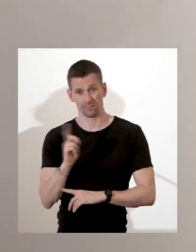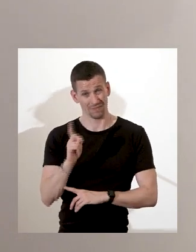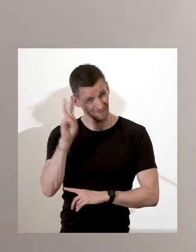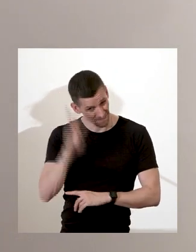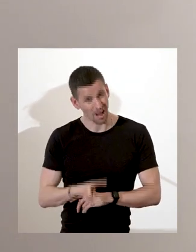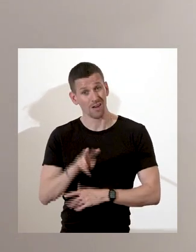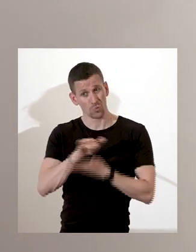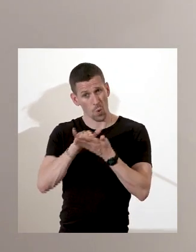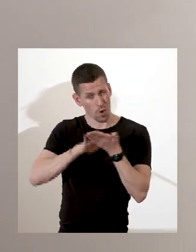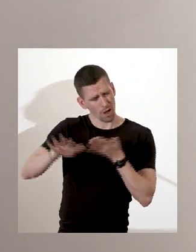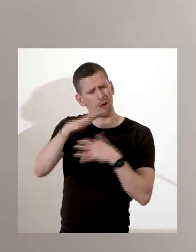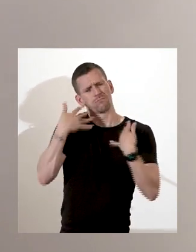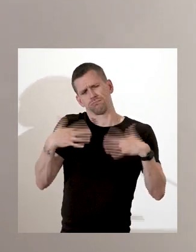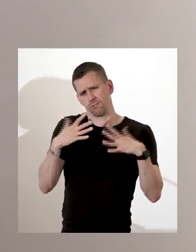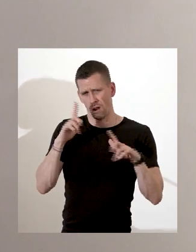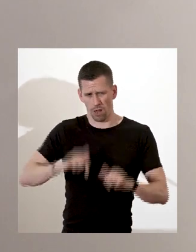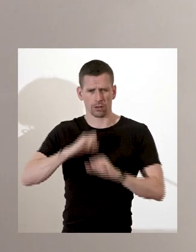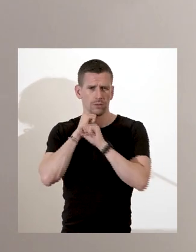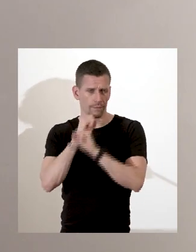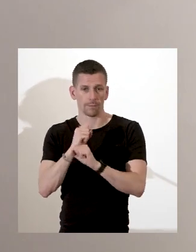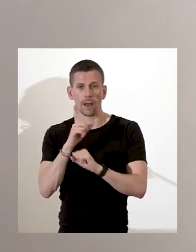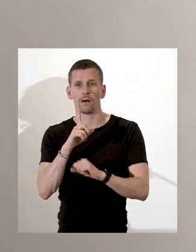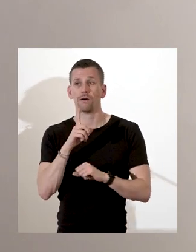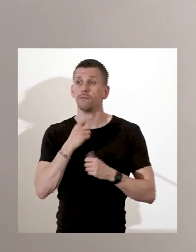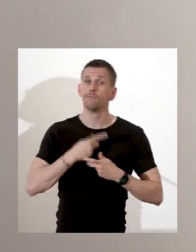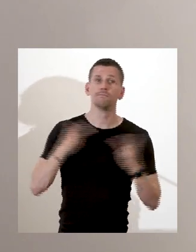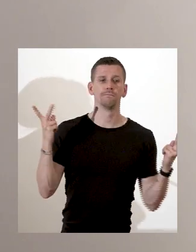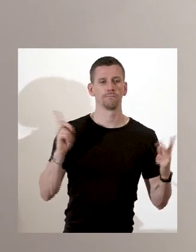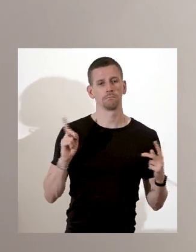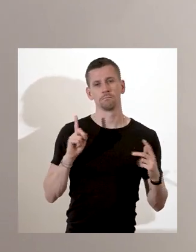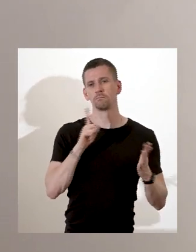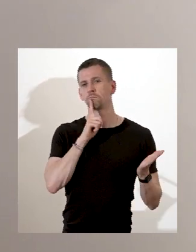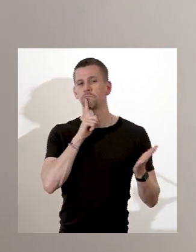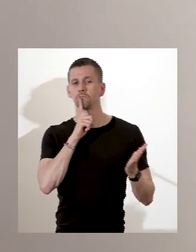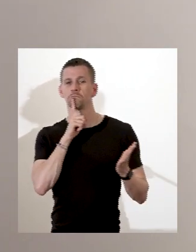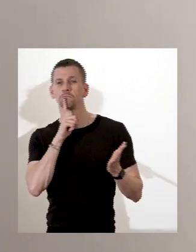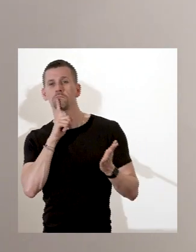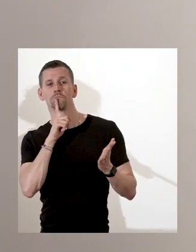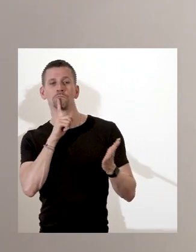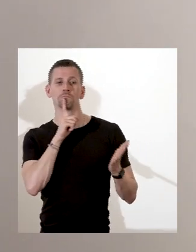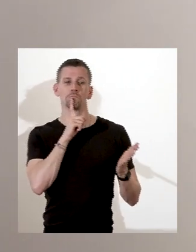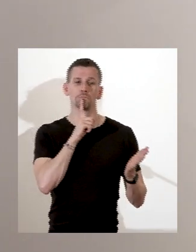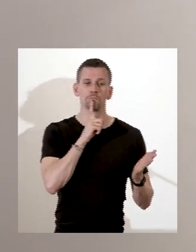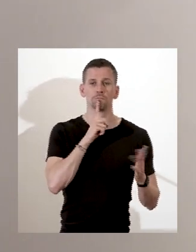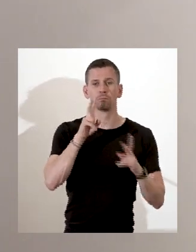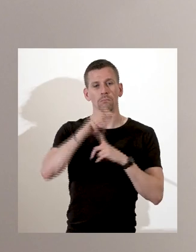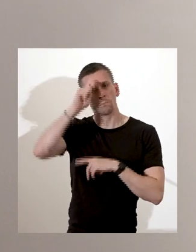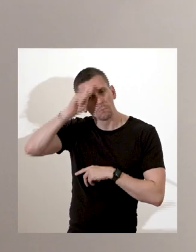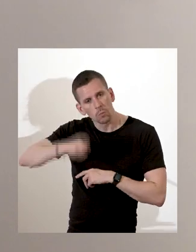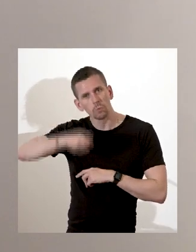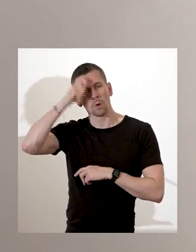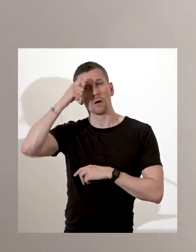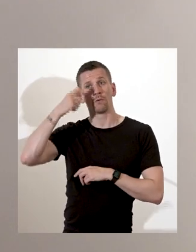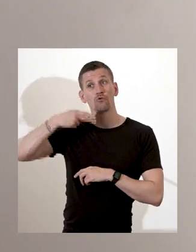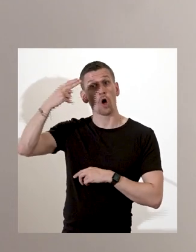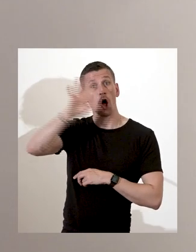Et avec ça, un silence, celui des mémoires collectives, quand il s'agit de parler de l'esclavage au Nord des États-Unis actuels, par contraste